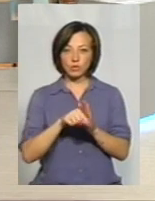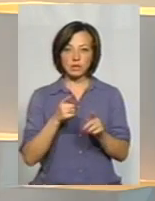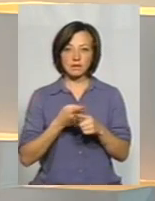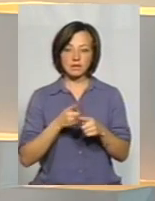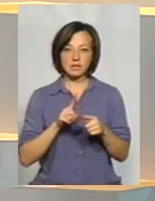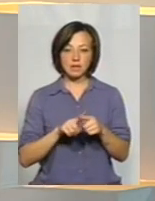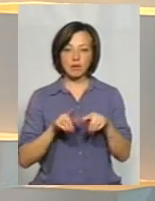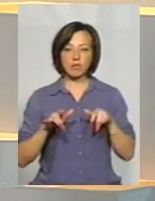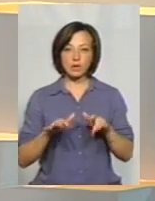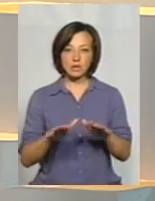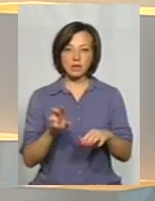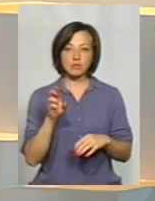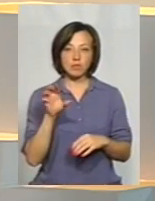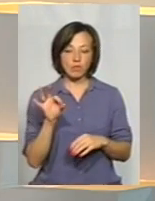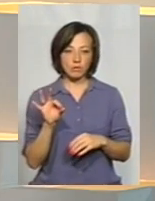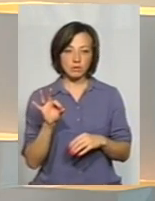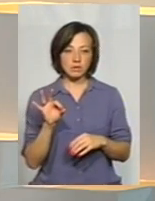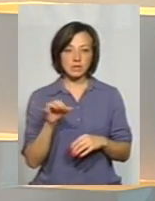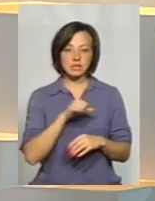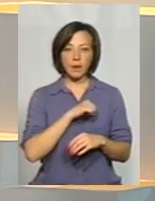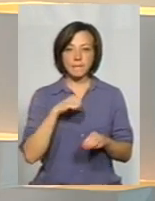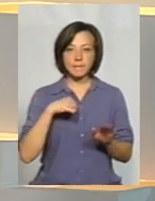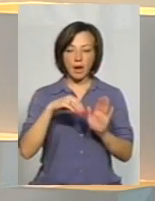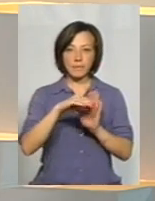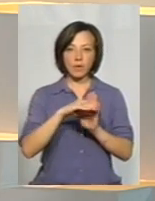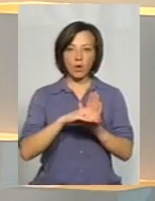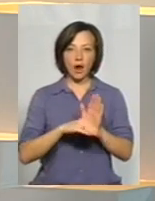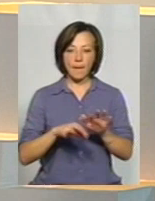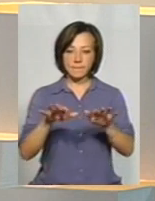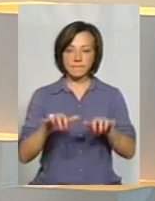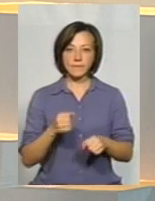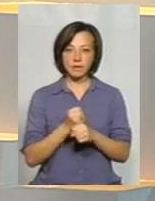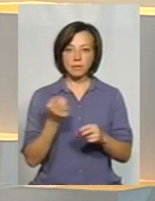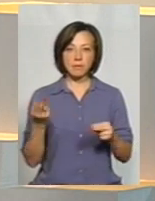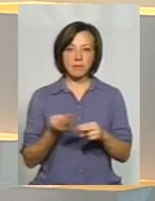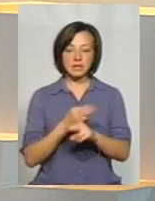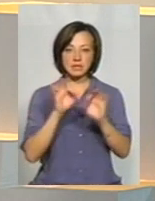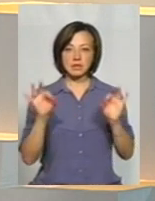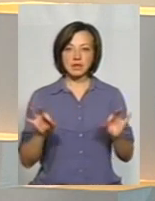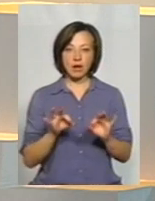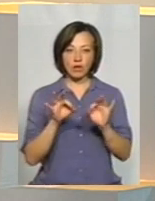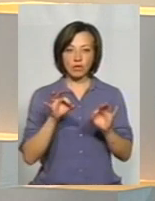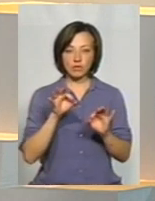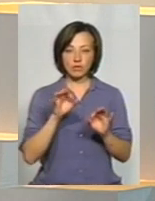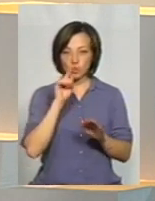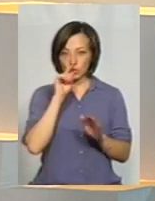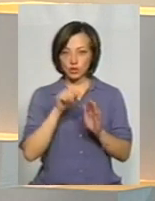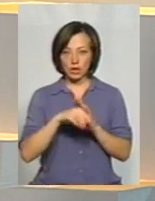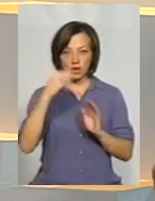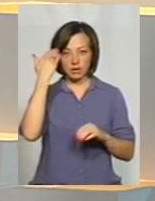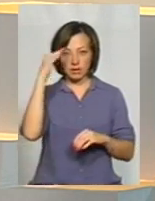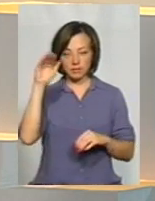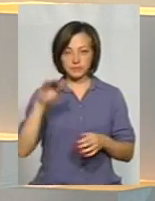процес, тому що сама програма працює без якогось суб'єктивного втручання.